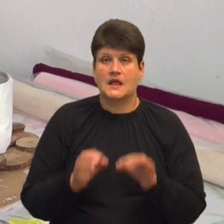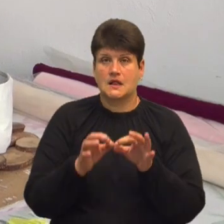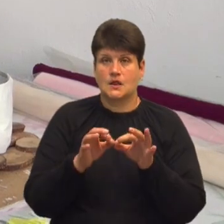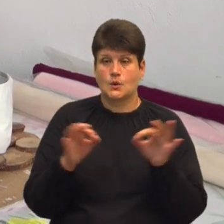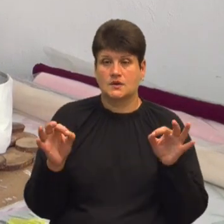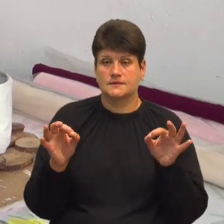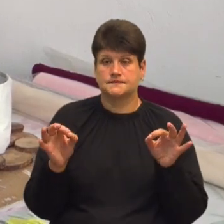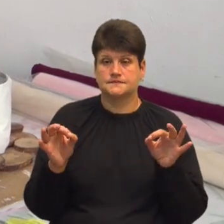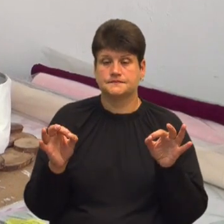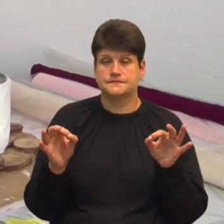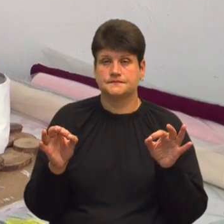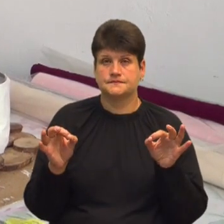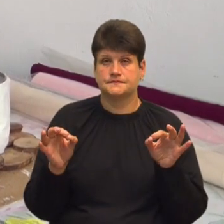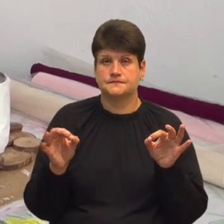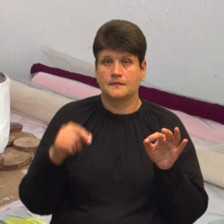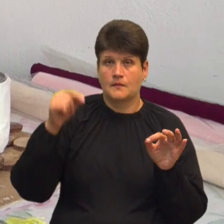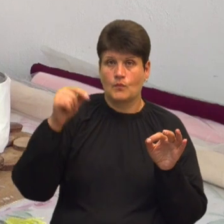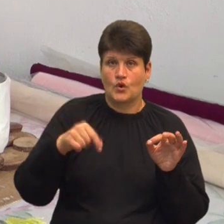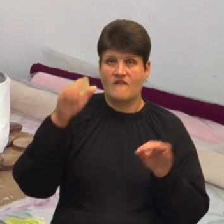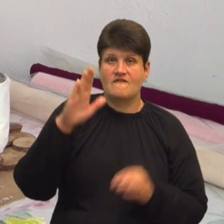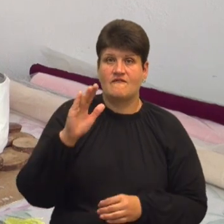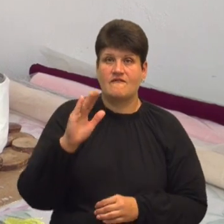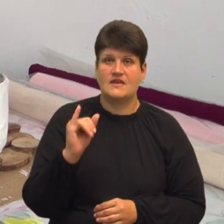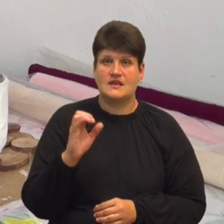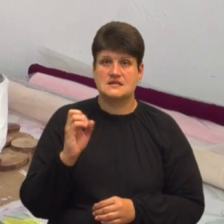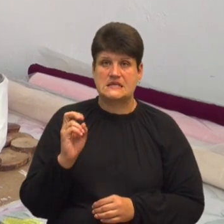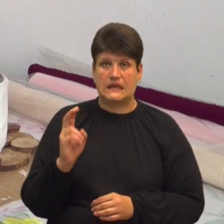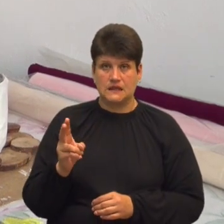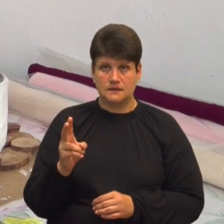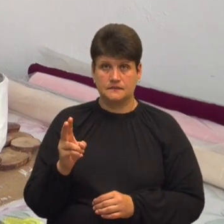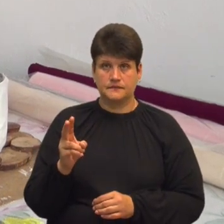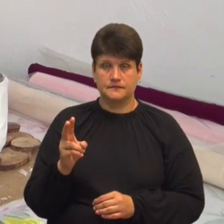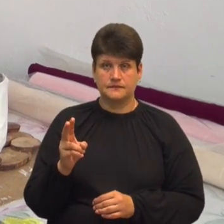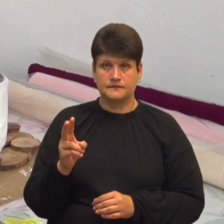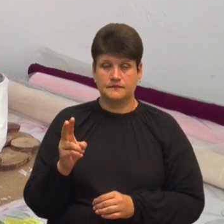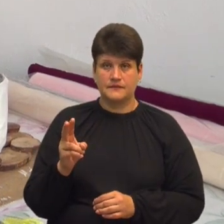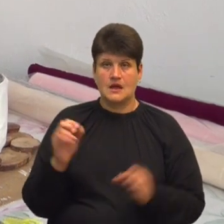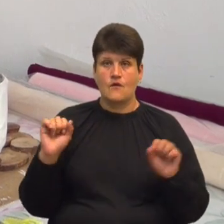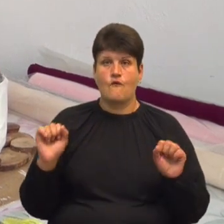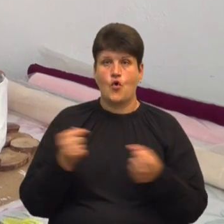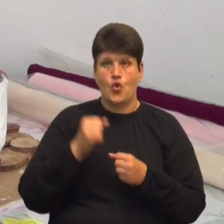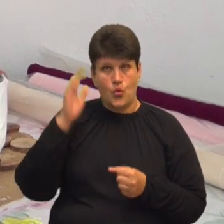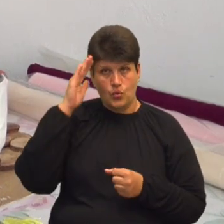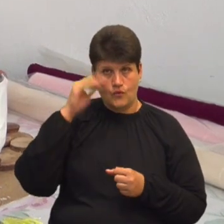«Дротик макається у віск і в холодну воду.